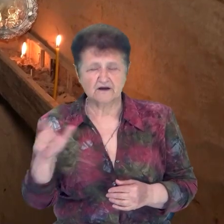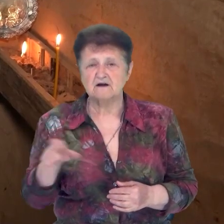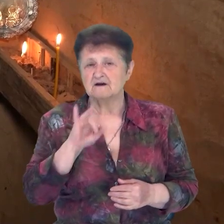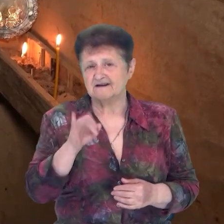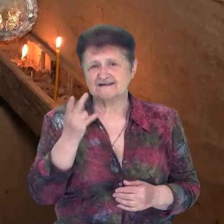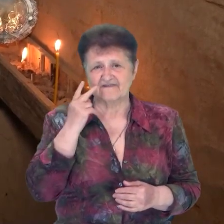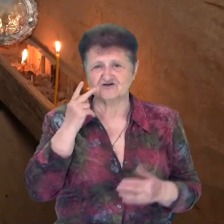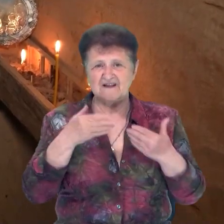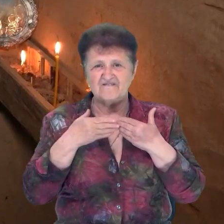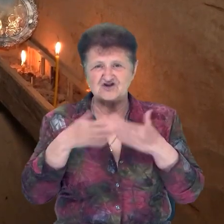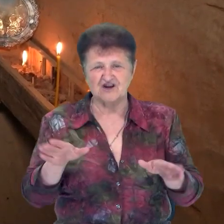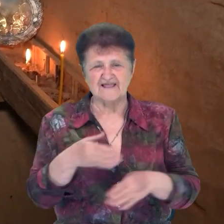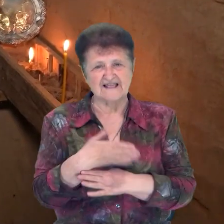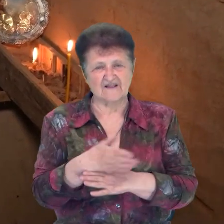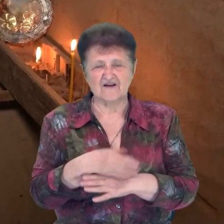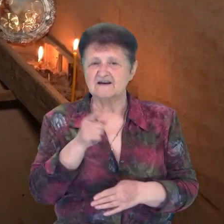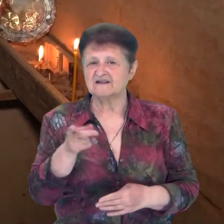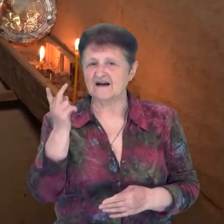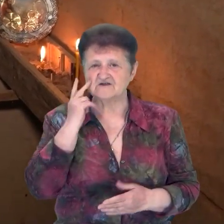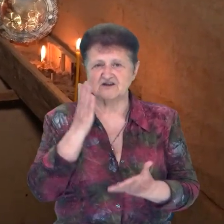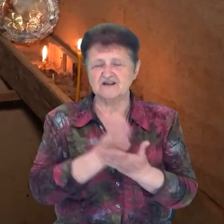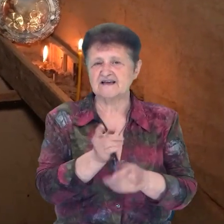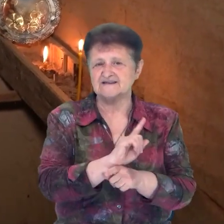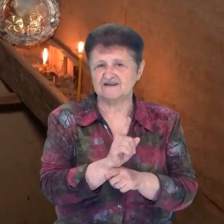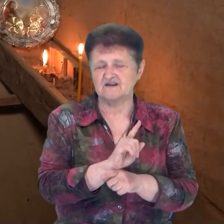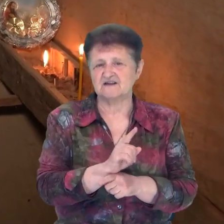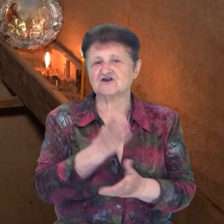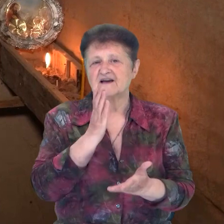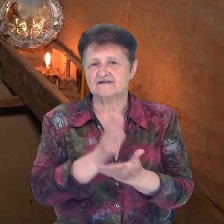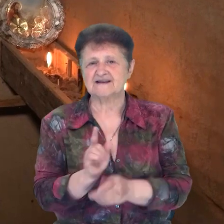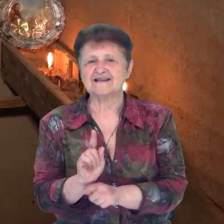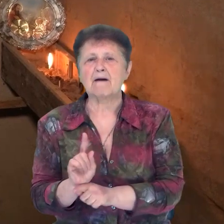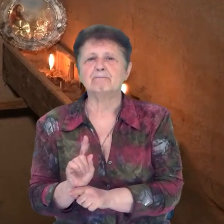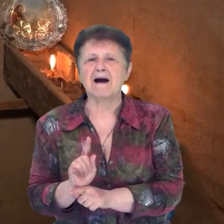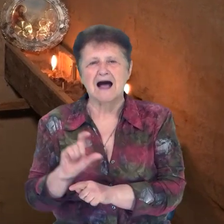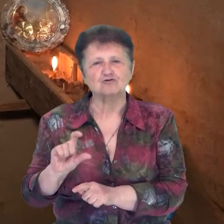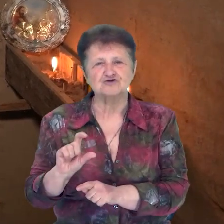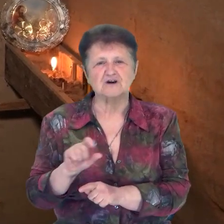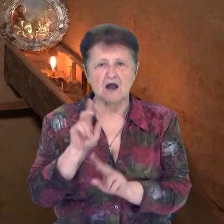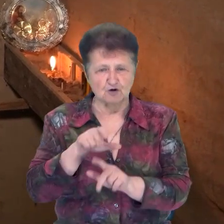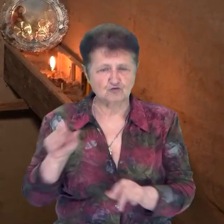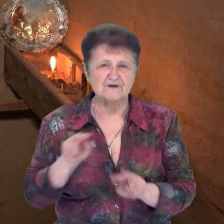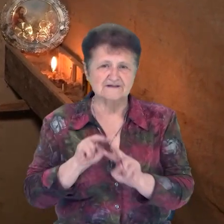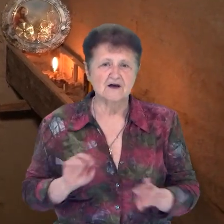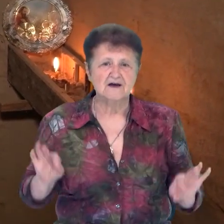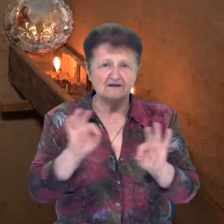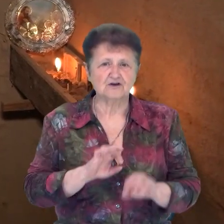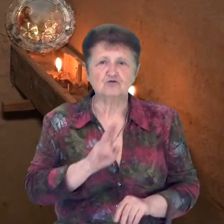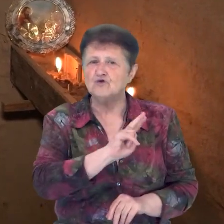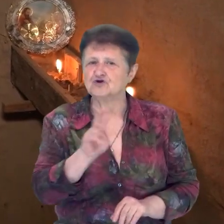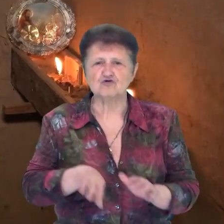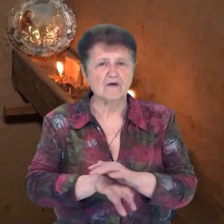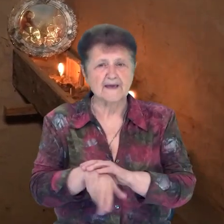завжди відчинені двері, там завжди лежать свічечки, горить лампадочка. За цим люди слідкують. Ніхто там нічого не